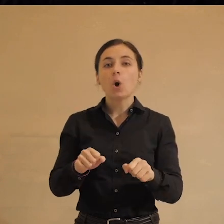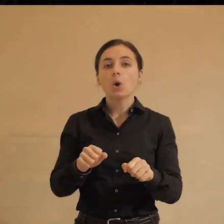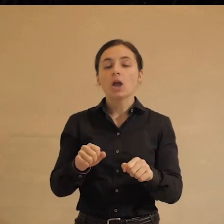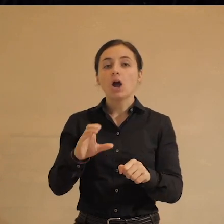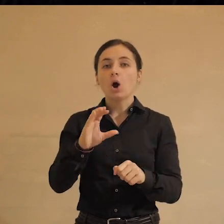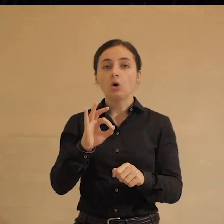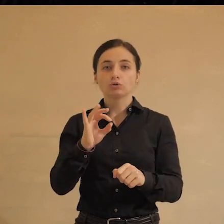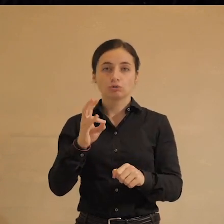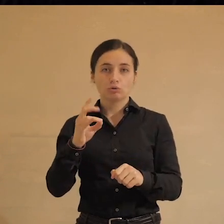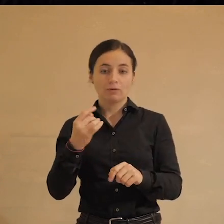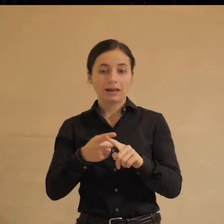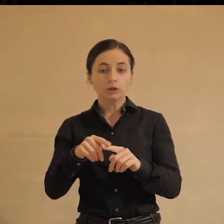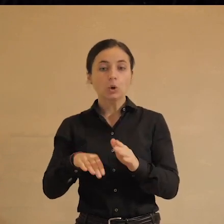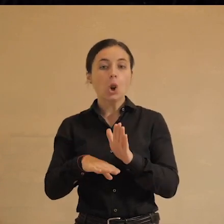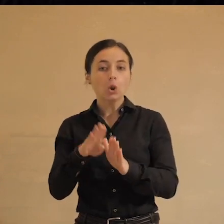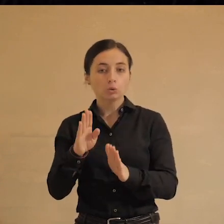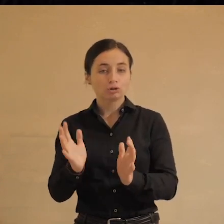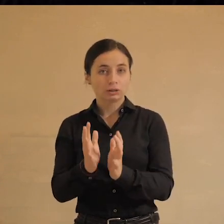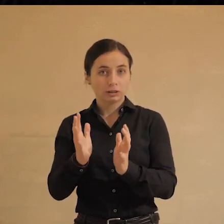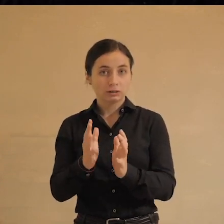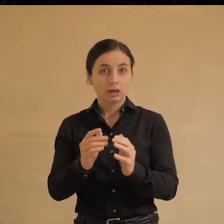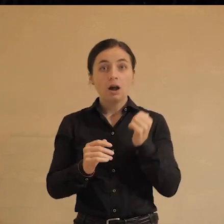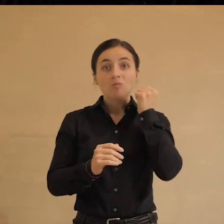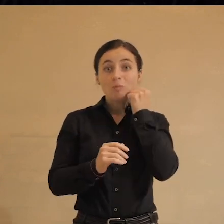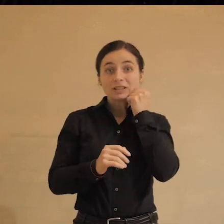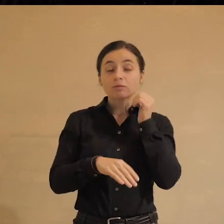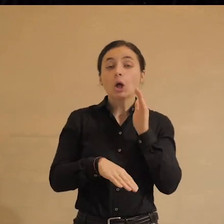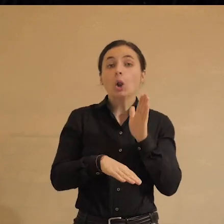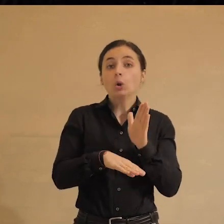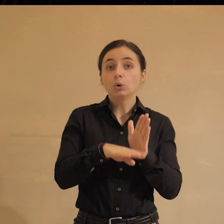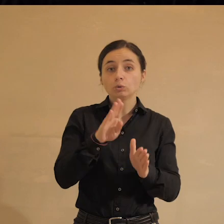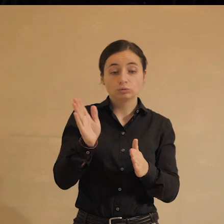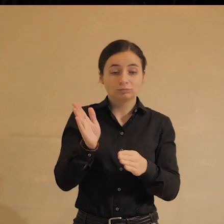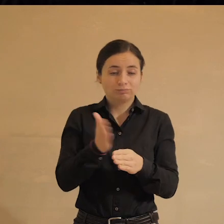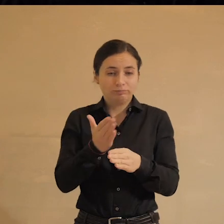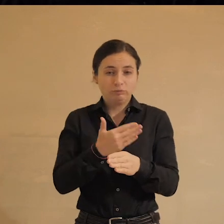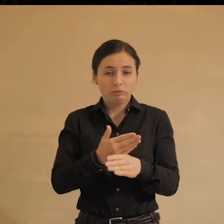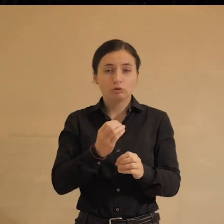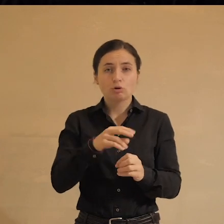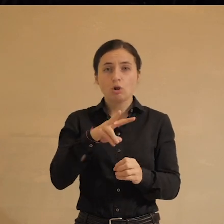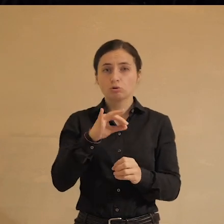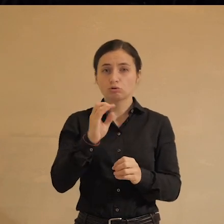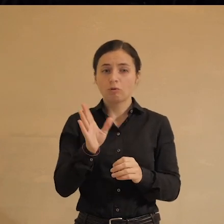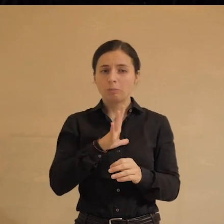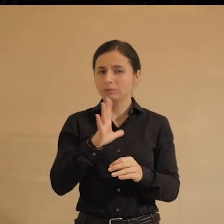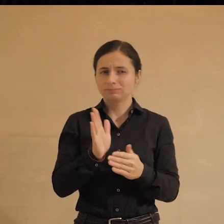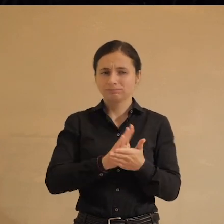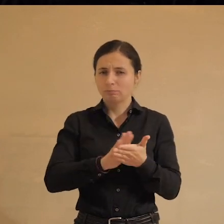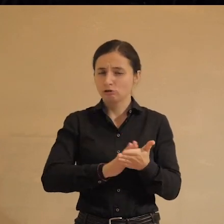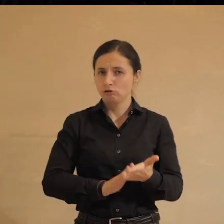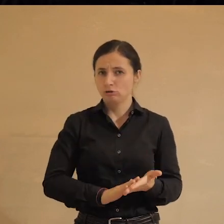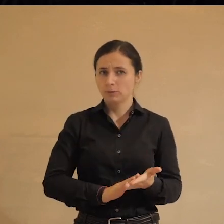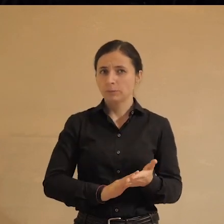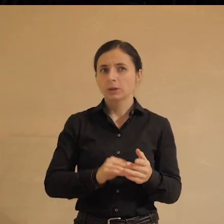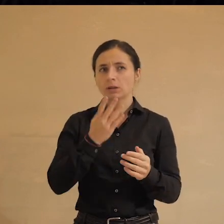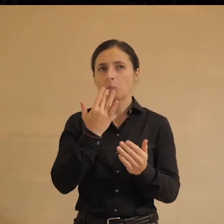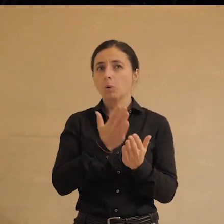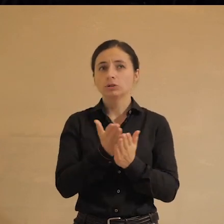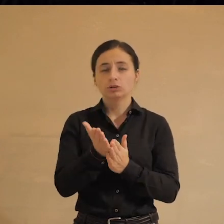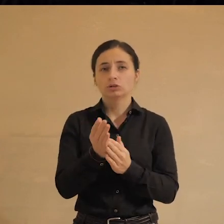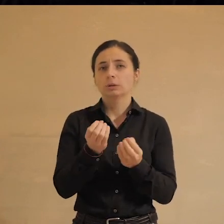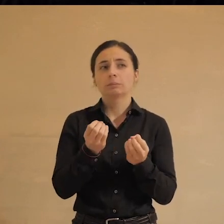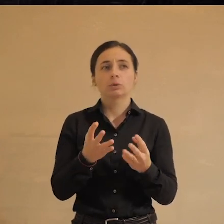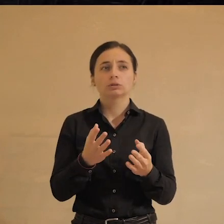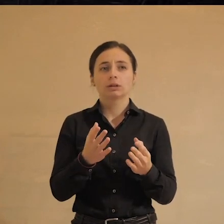которая у вас лучше сохранилась, чем в Москве. В Москве местное самоуправление было вычищено еще при Лужкове. Не в смысле там как-то политически, а